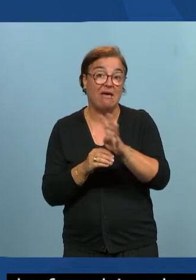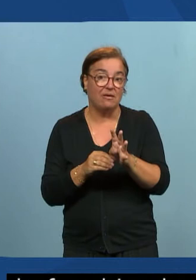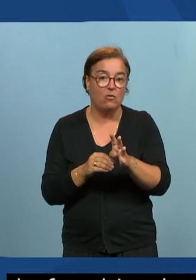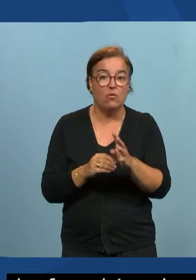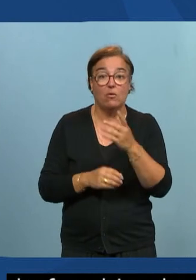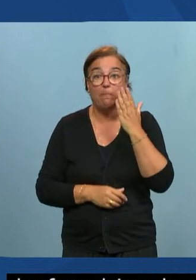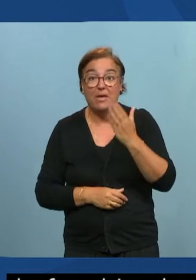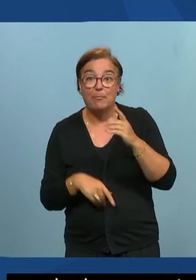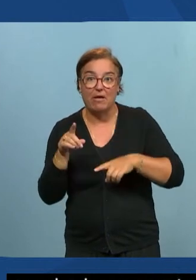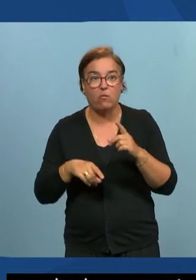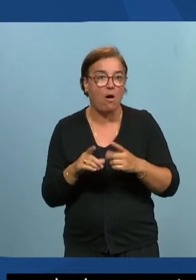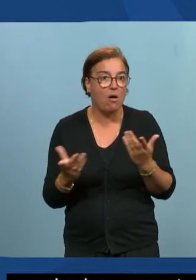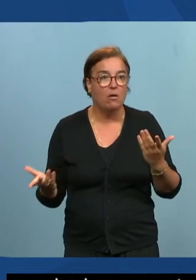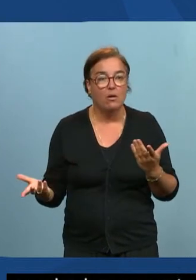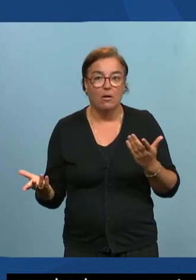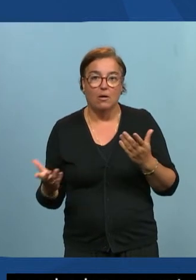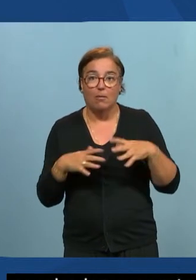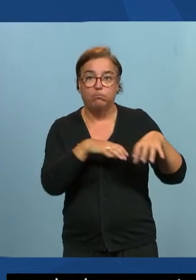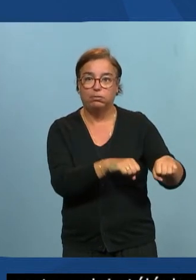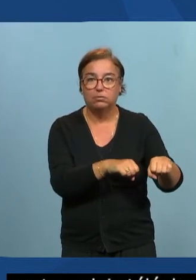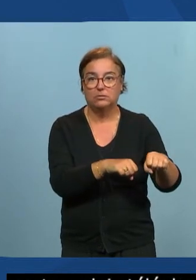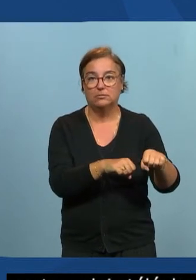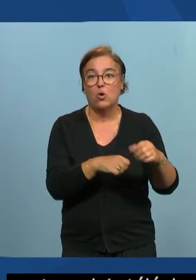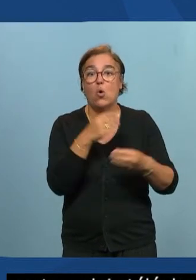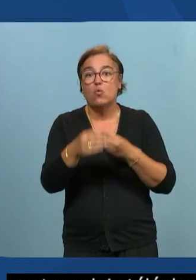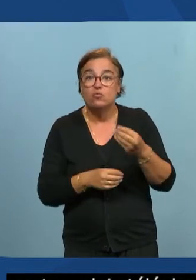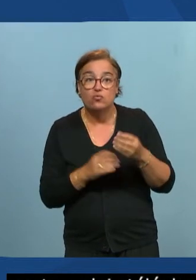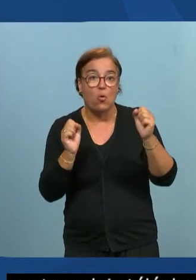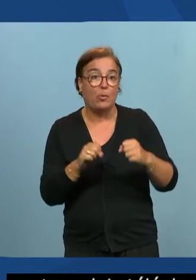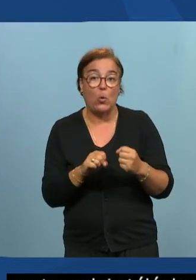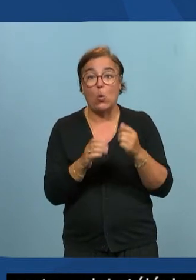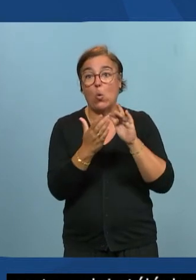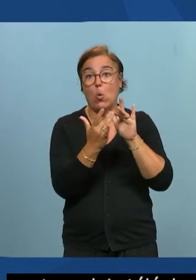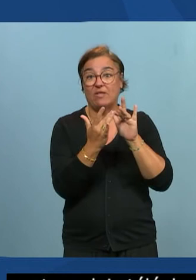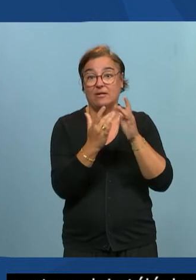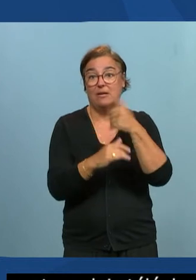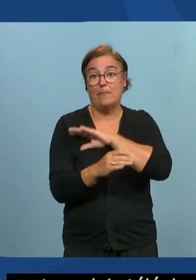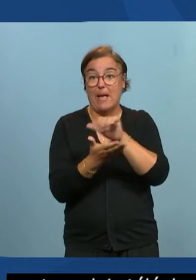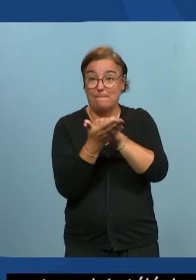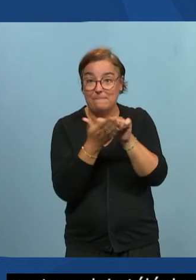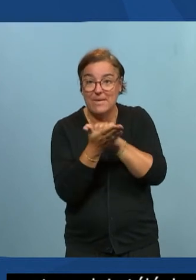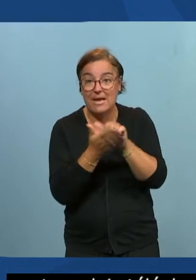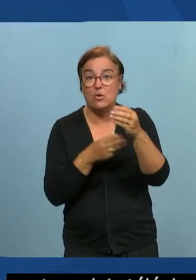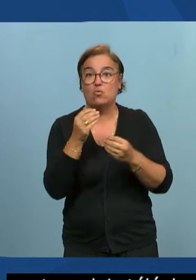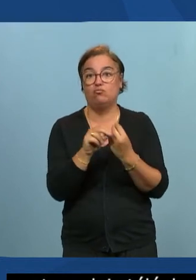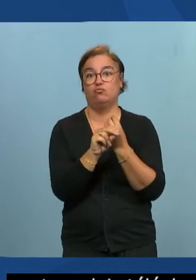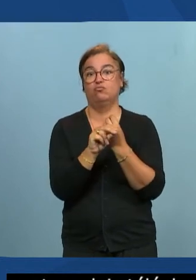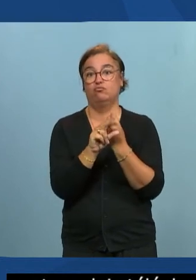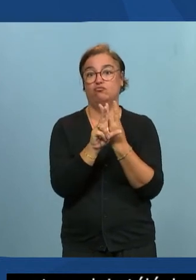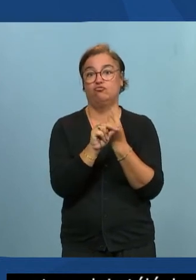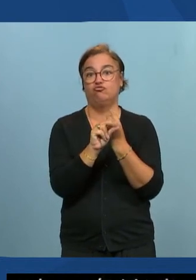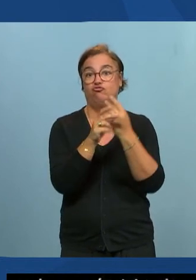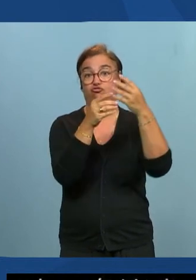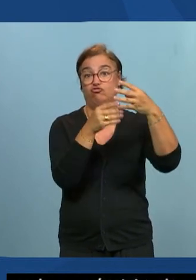alors il faut on a la possibilité de vous contacter par chat ou par e-mail et en vous soumettre notre